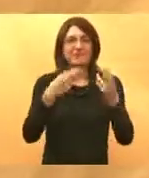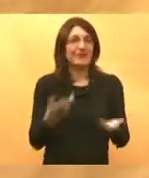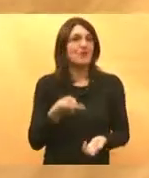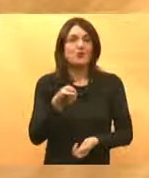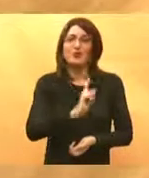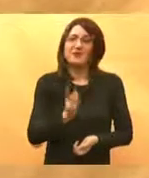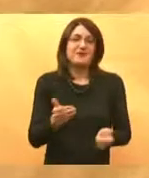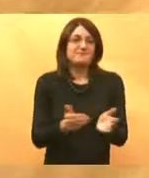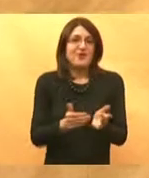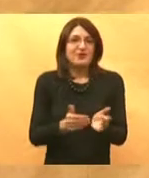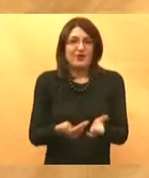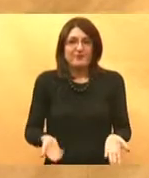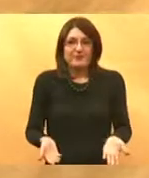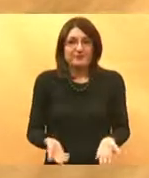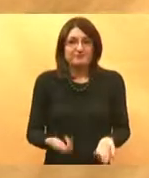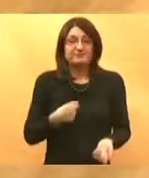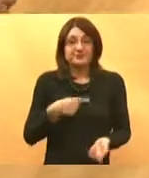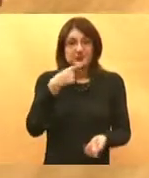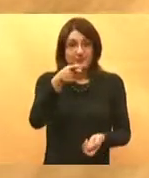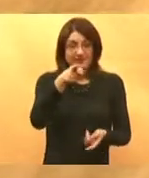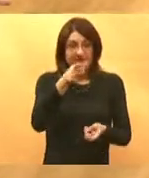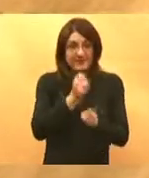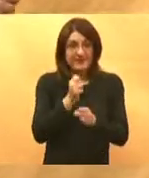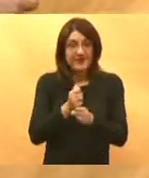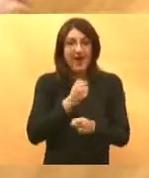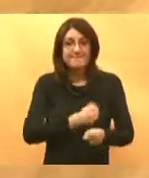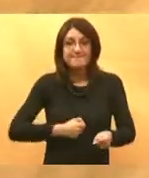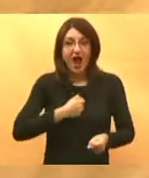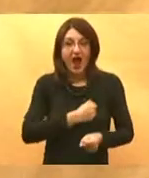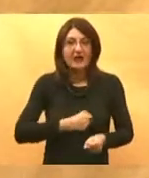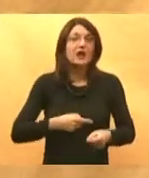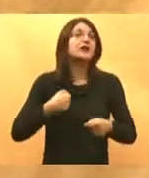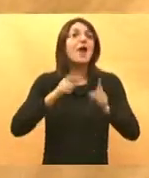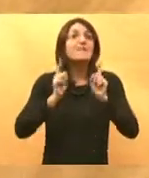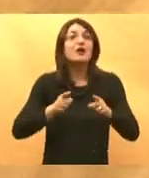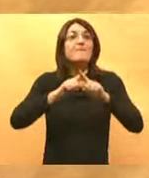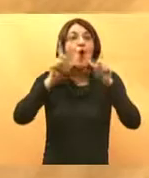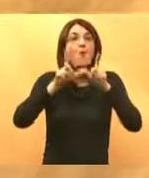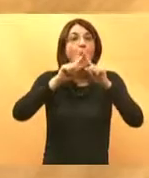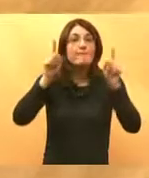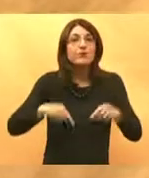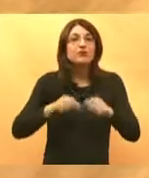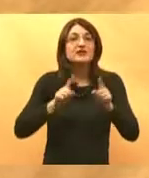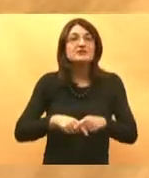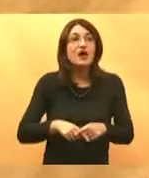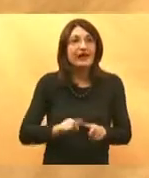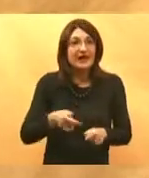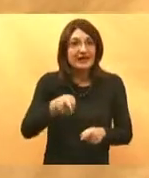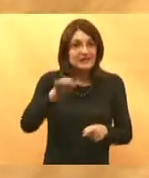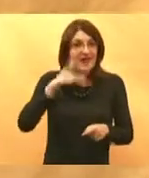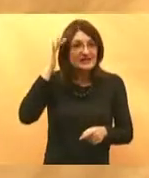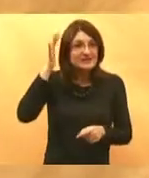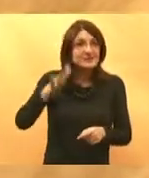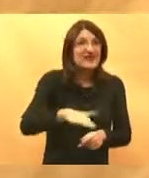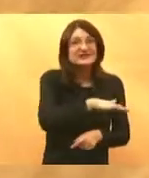rekao mislim da bi trebalo napraviti magnet cijelo tijela ja bi po nekom automatizmu trebalo napisati uputnicu za to i sad vi meni recite imali to smisla